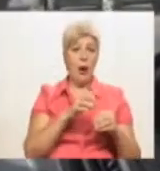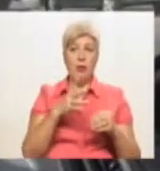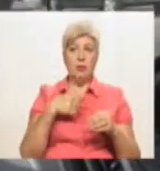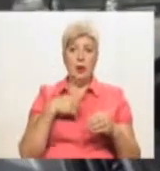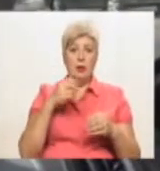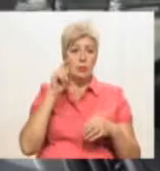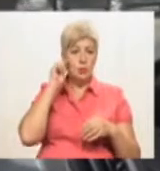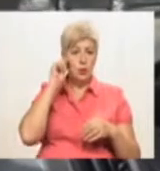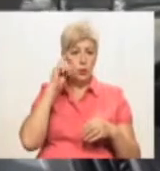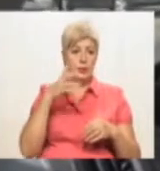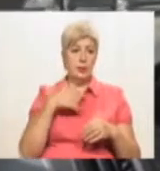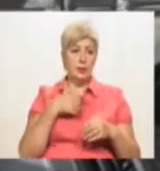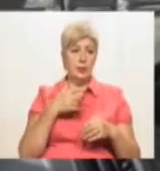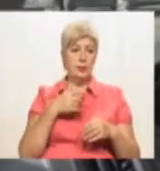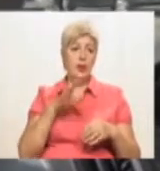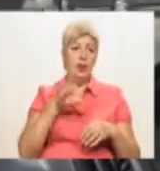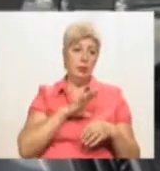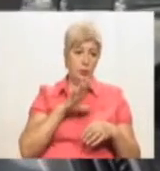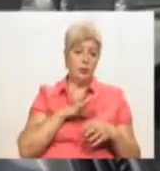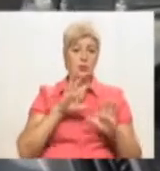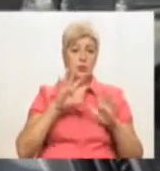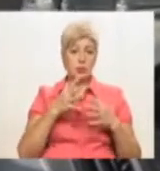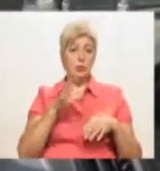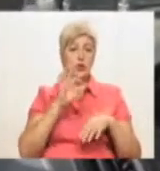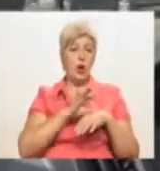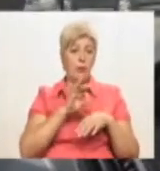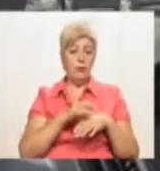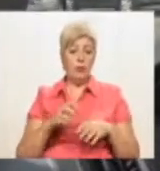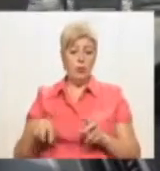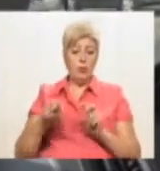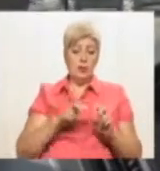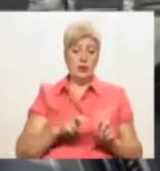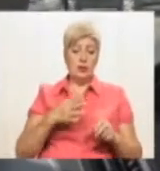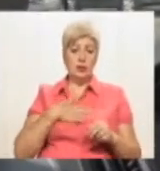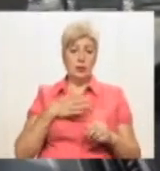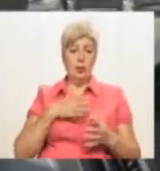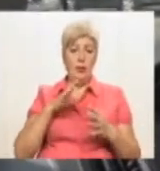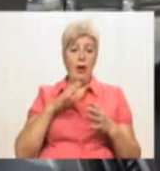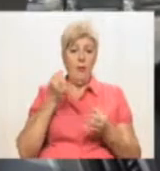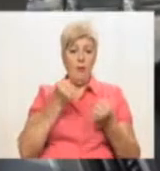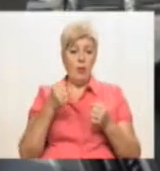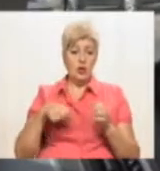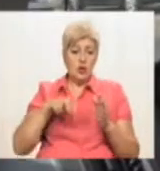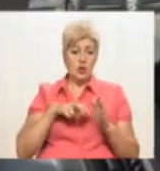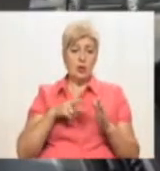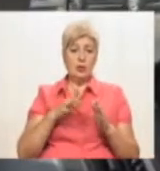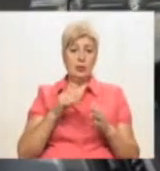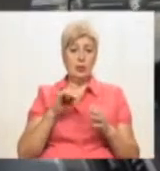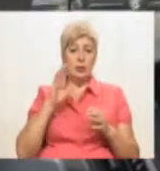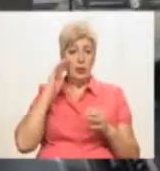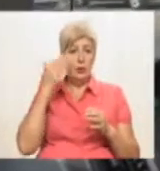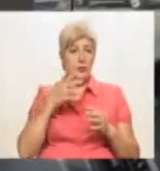жовтнівій підстанції, коли везли хворого, нам посадили хворого. Він